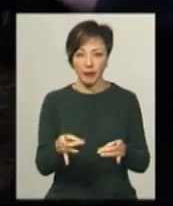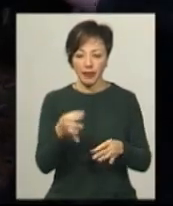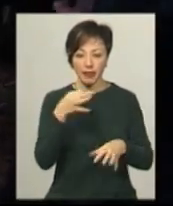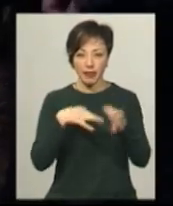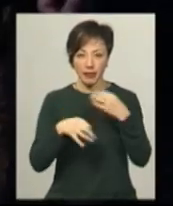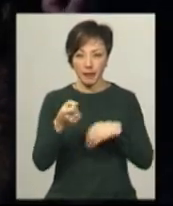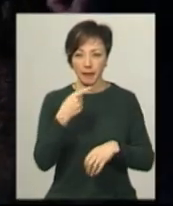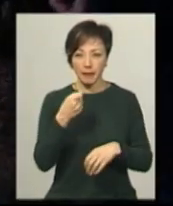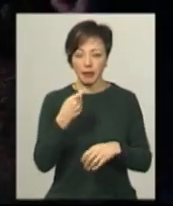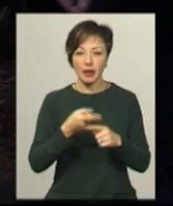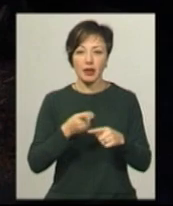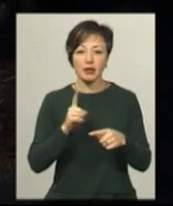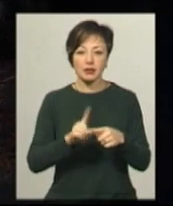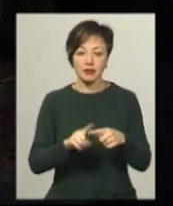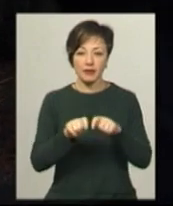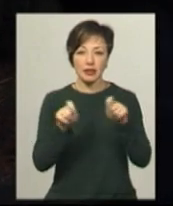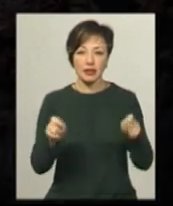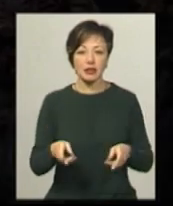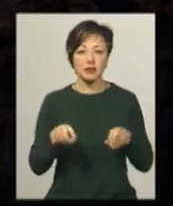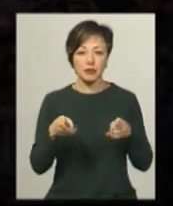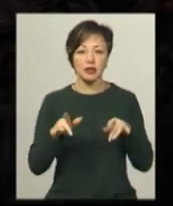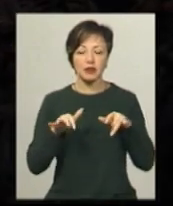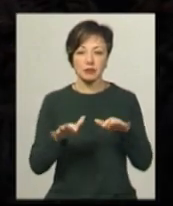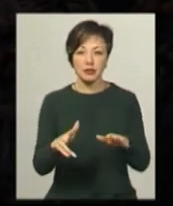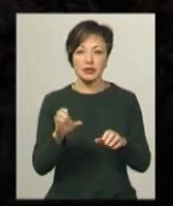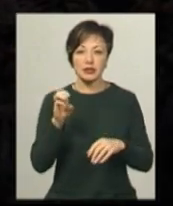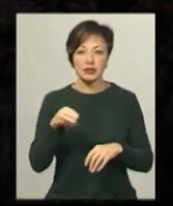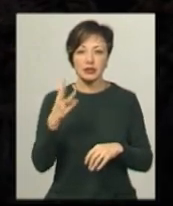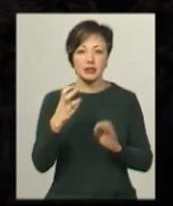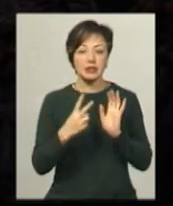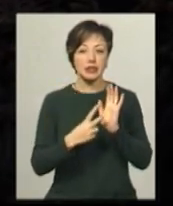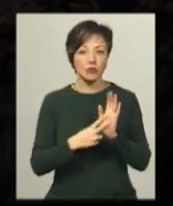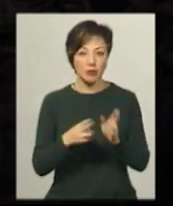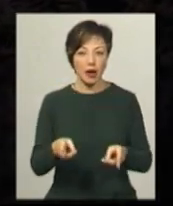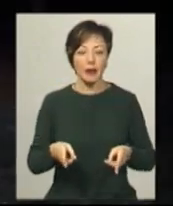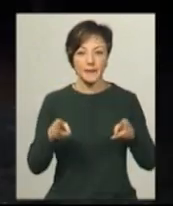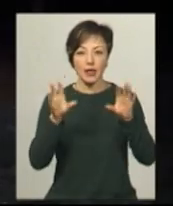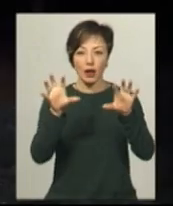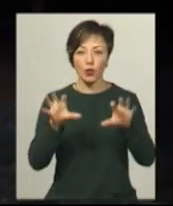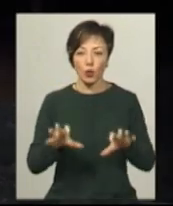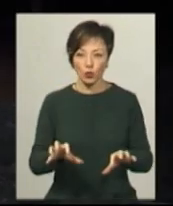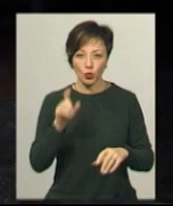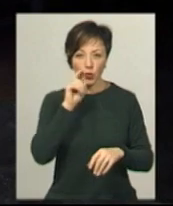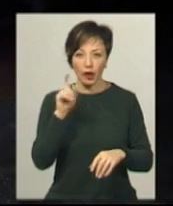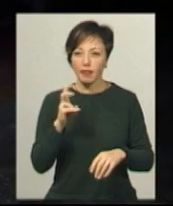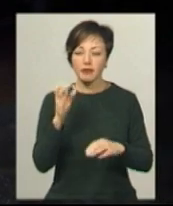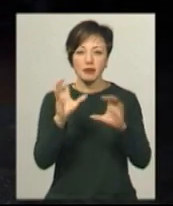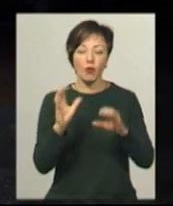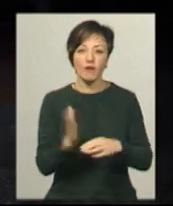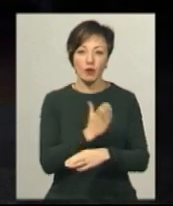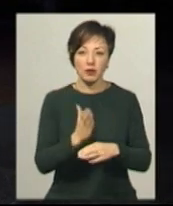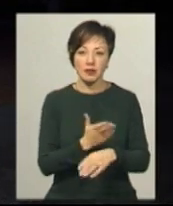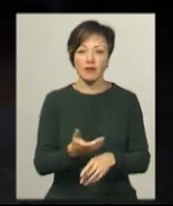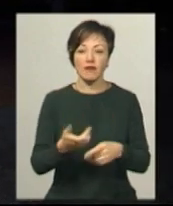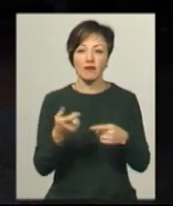кримінальне провадження за частиною 2 статті 307 Кримінального кодексу України. Незаконне виробництво, виготовлення, переведення,